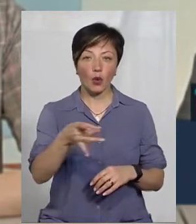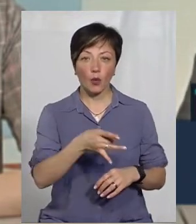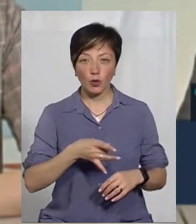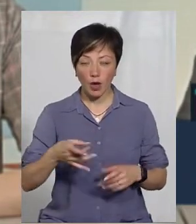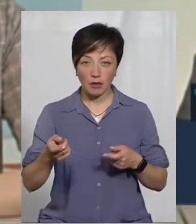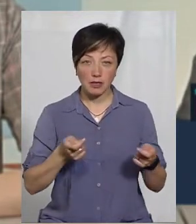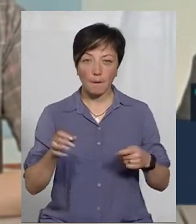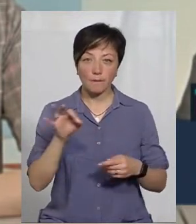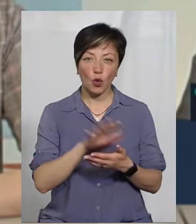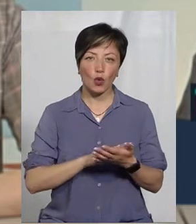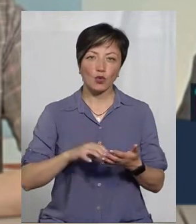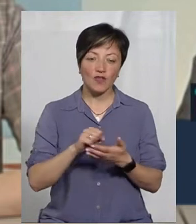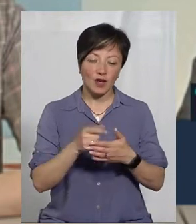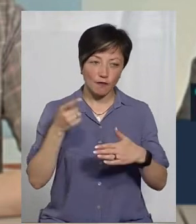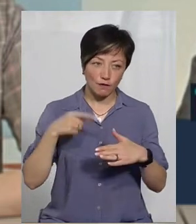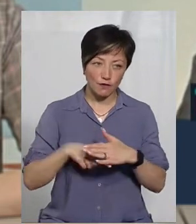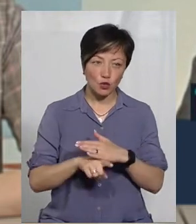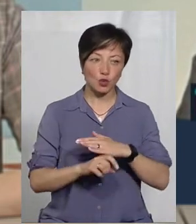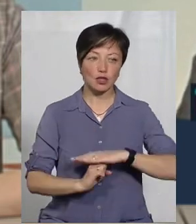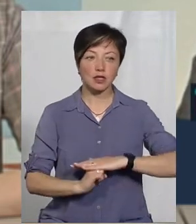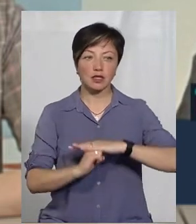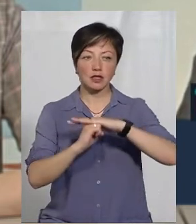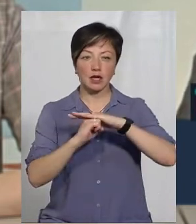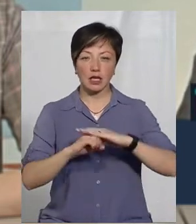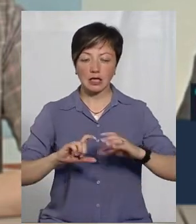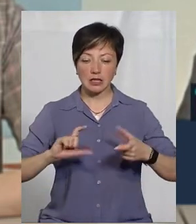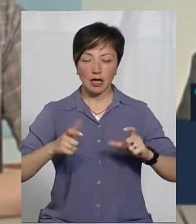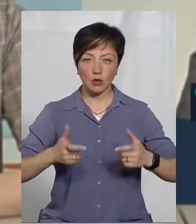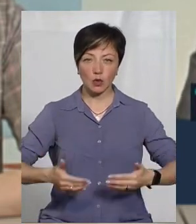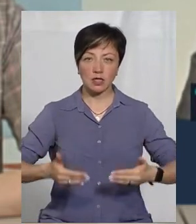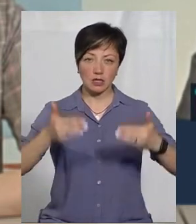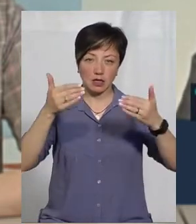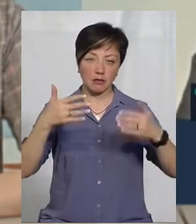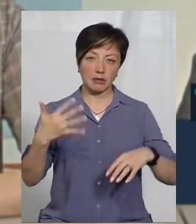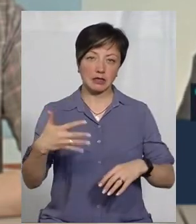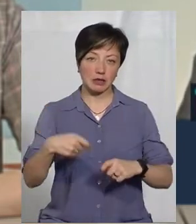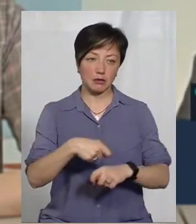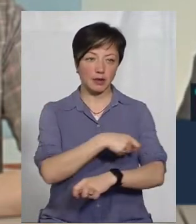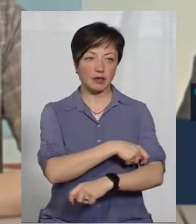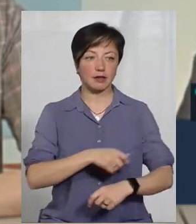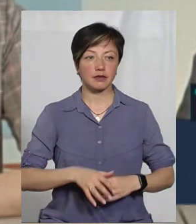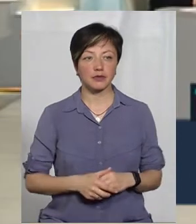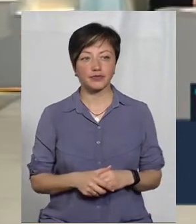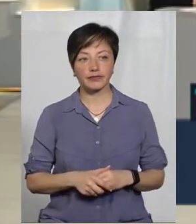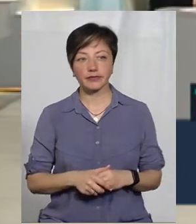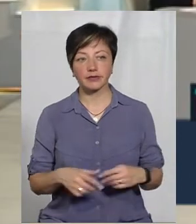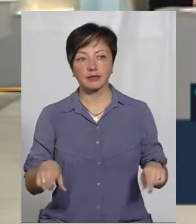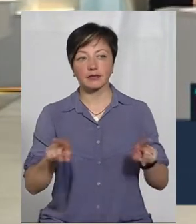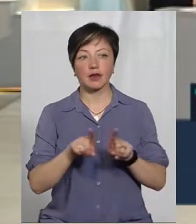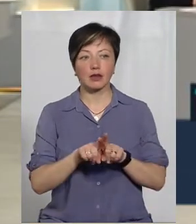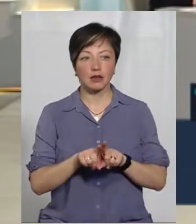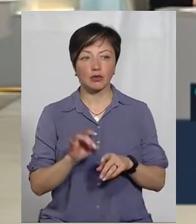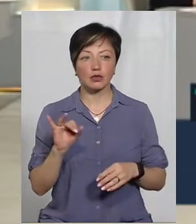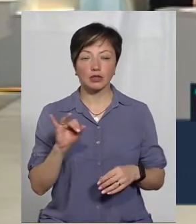державної адміністрації про руйнування внутрішньої несучої цегляної стіни будівлі орієнтовною площою 50 квадратних метрів. А також